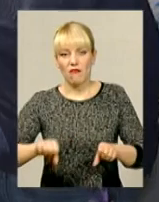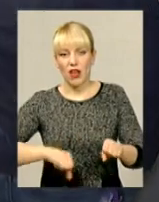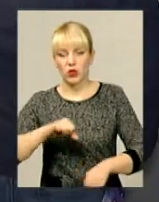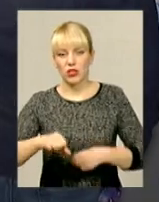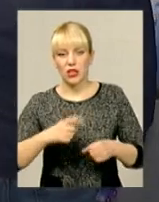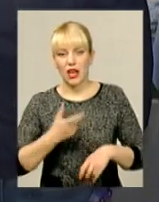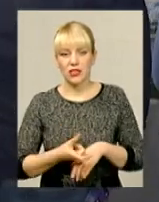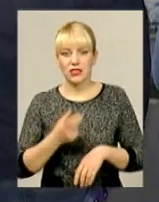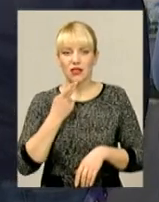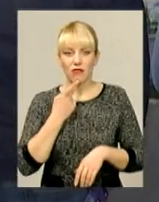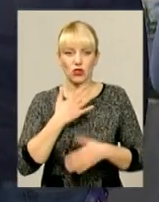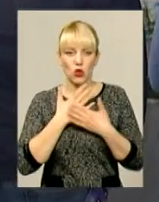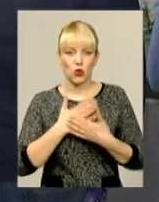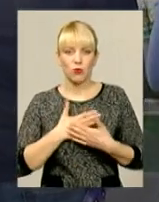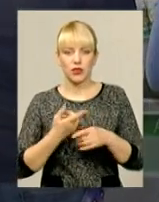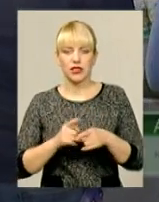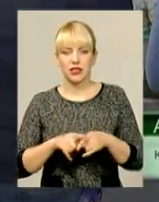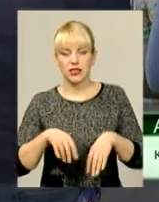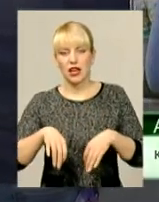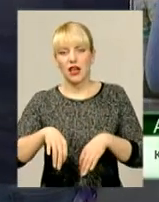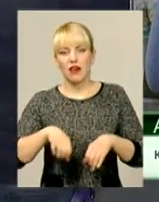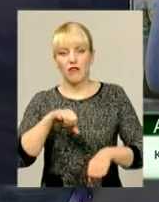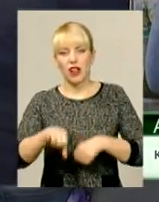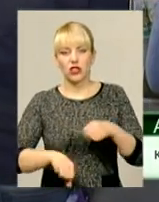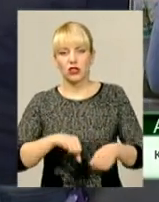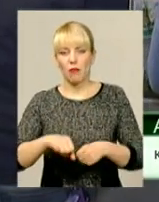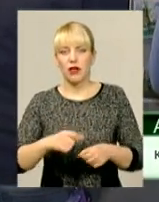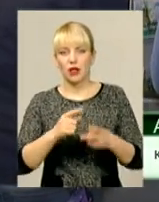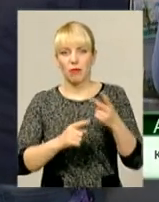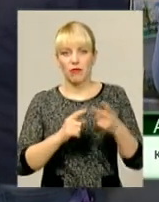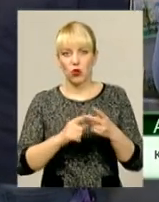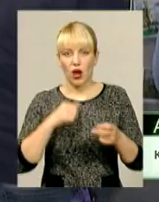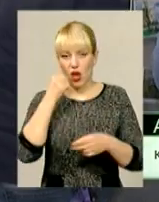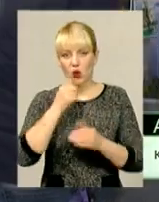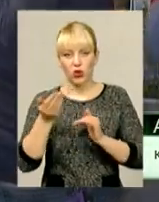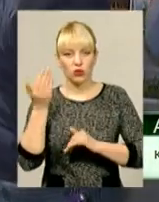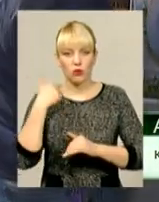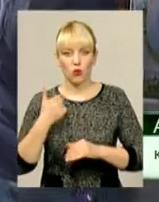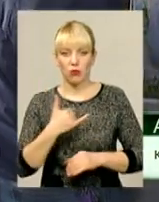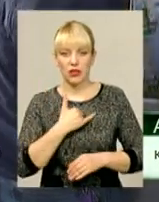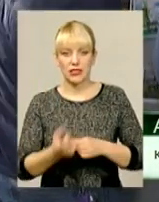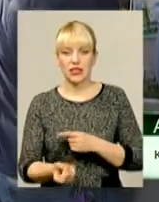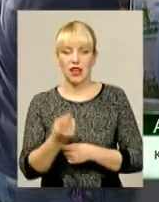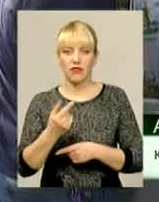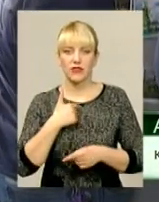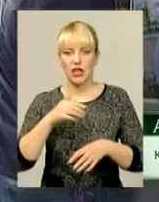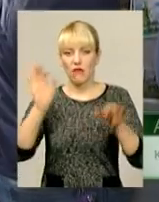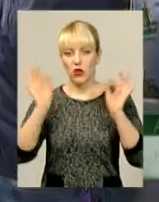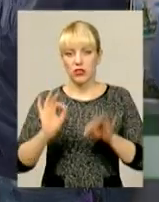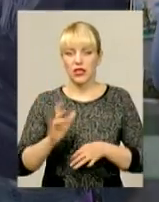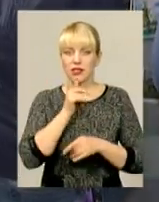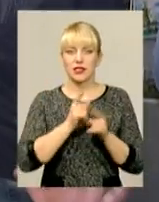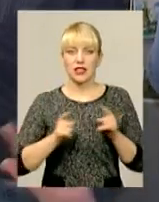любила велосипеди. Півтора року тому він в мене з'явився, восени. Сезон дуже швидко